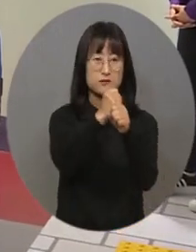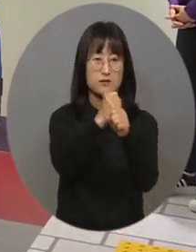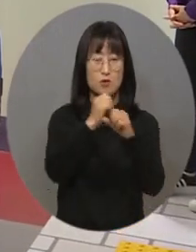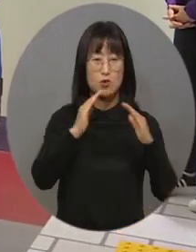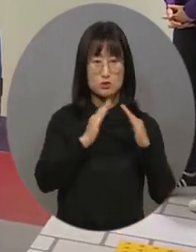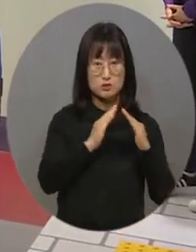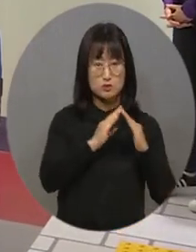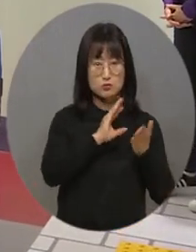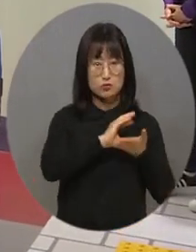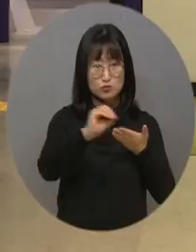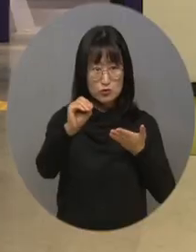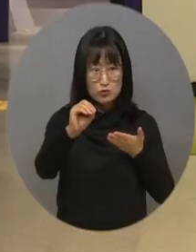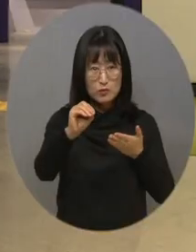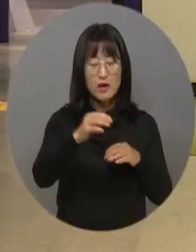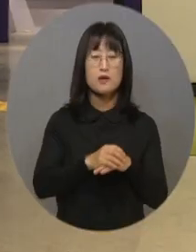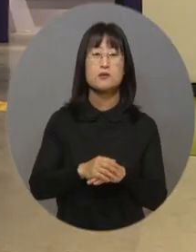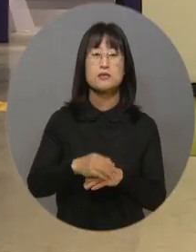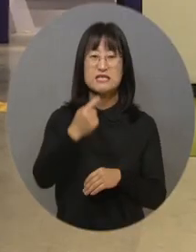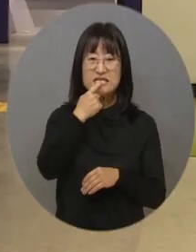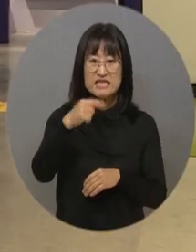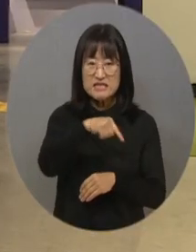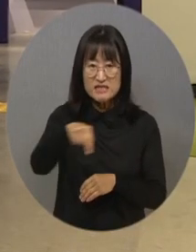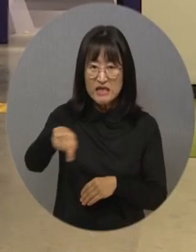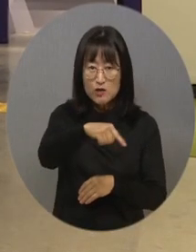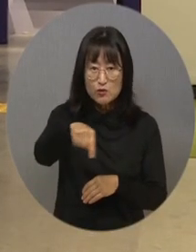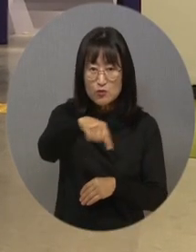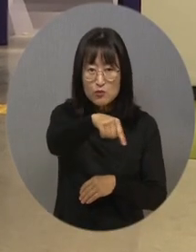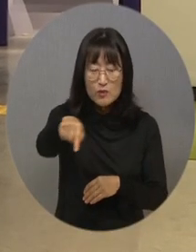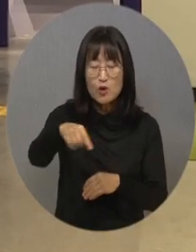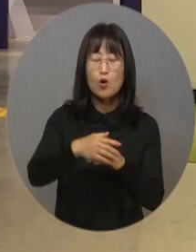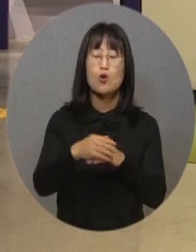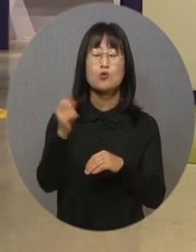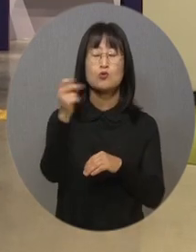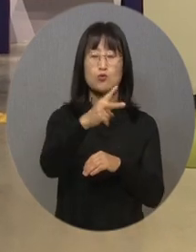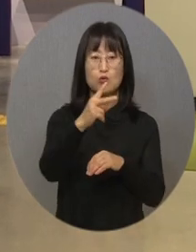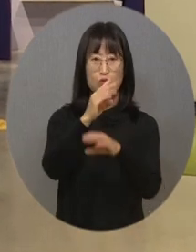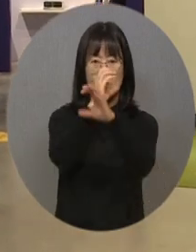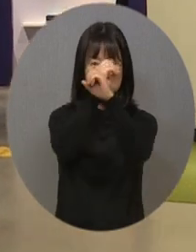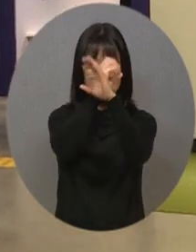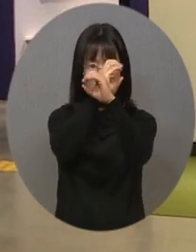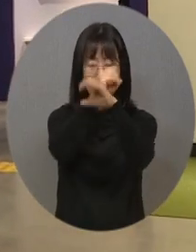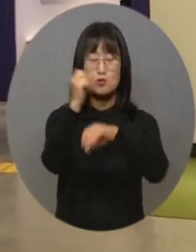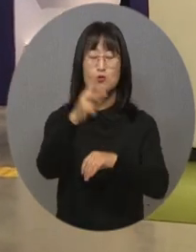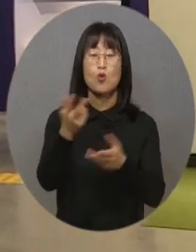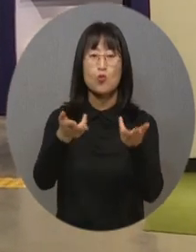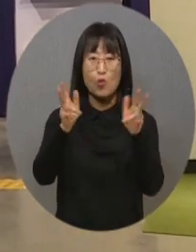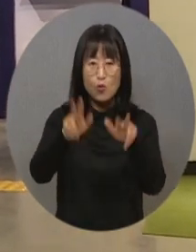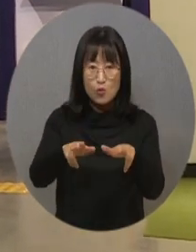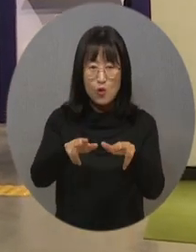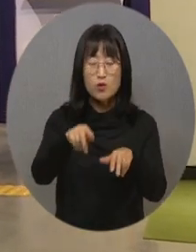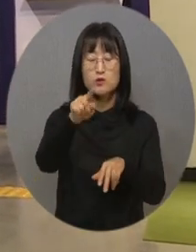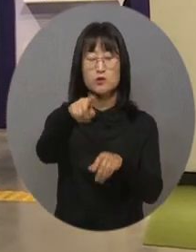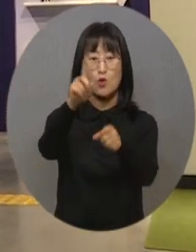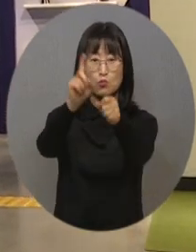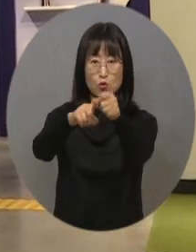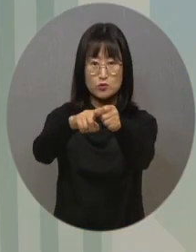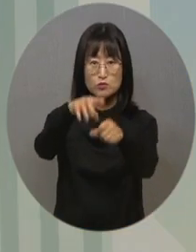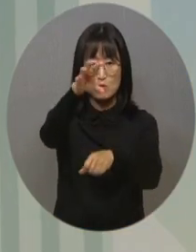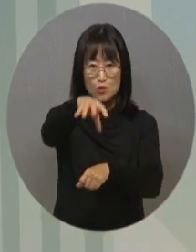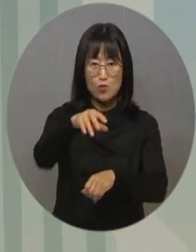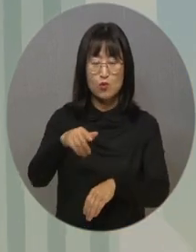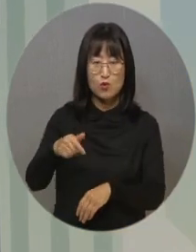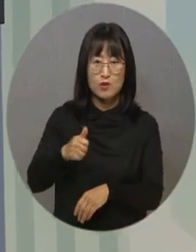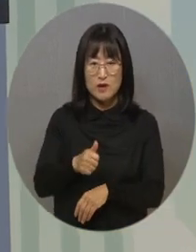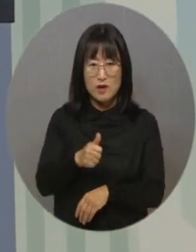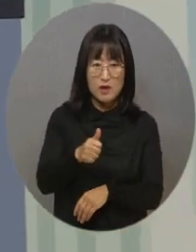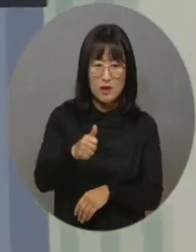출발해 횡단보도와 공원, 버스 정류장 등을 지나 가상의 목적지로 향하는 동안 알기 쉽게 표시된